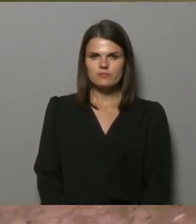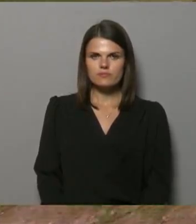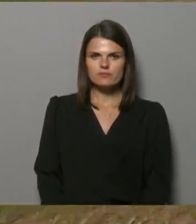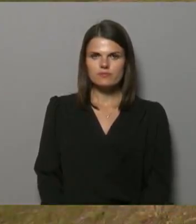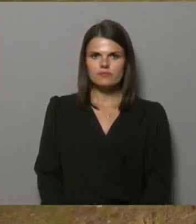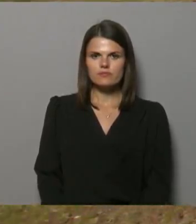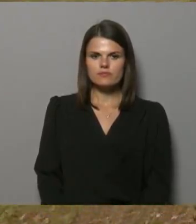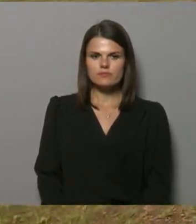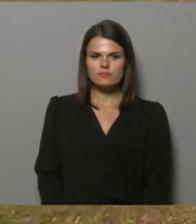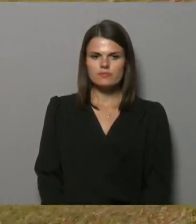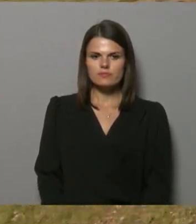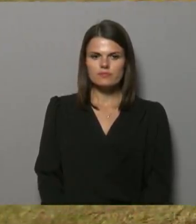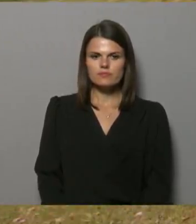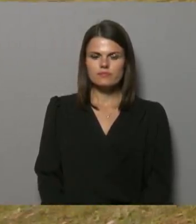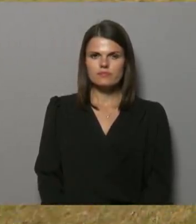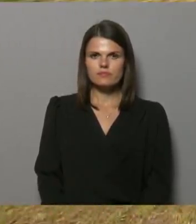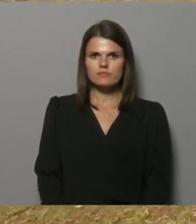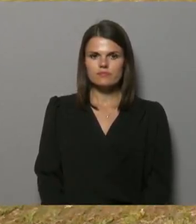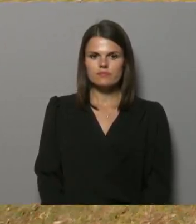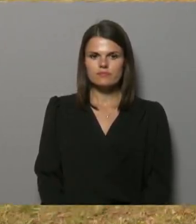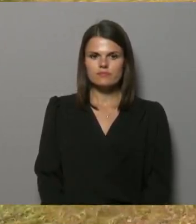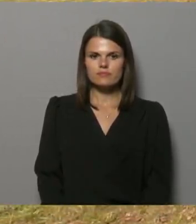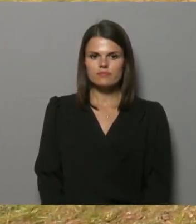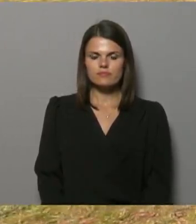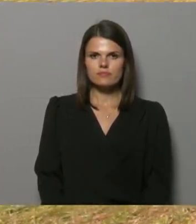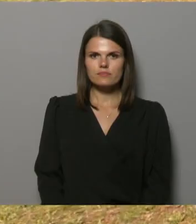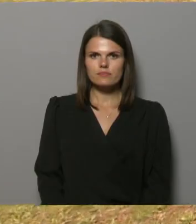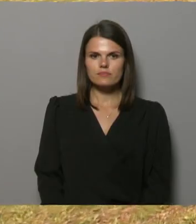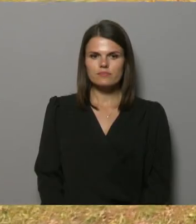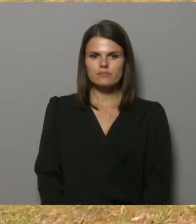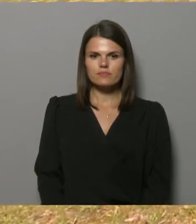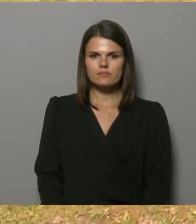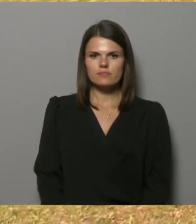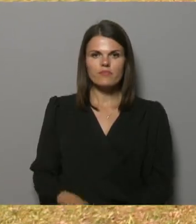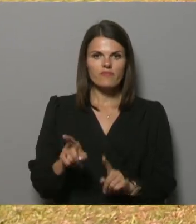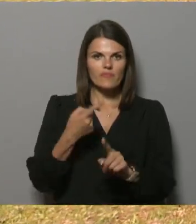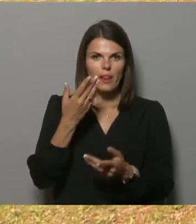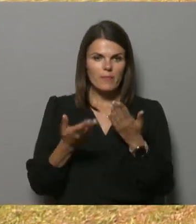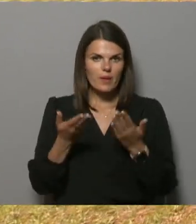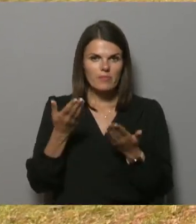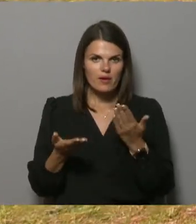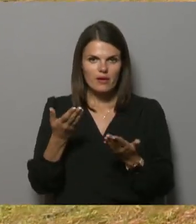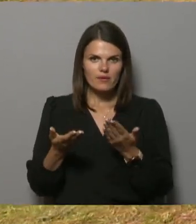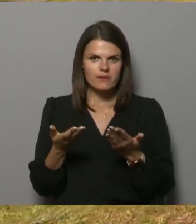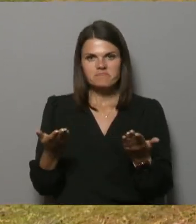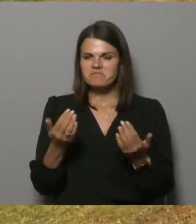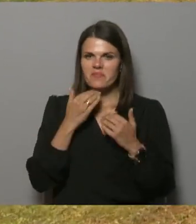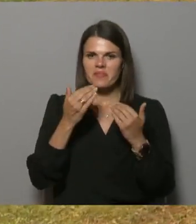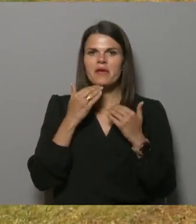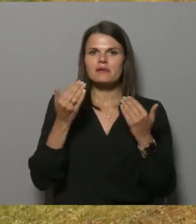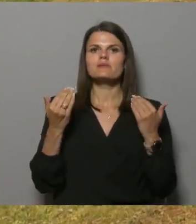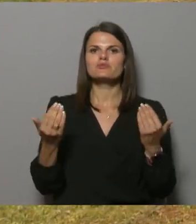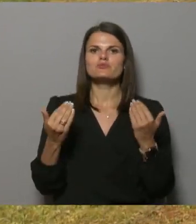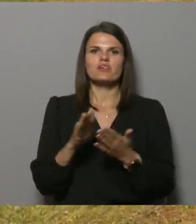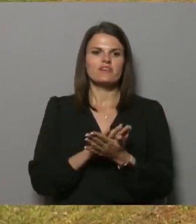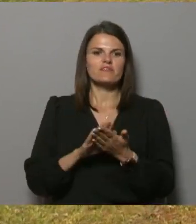Pamēģināsim tagad. Aiz šausmas. Tā, vēlreiz. Negrib viņš šodien kaut kā